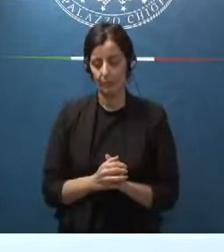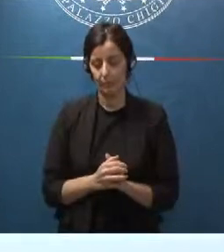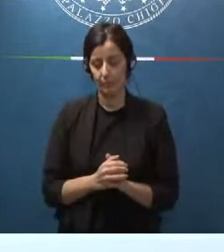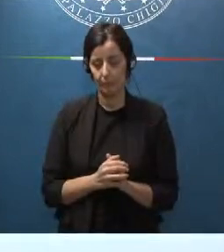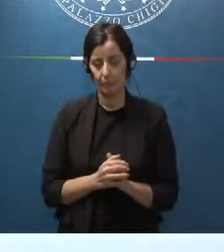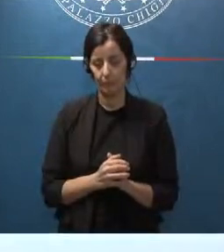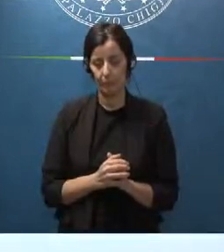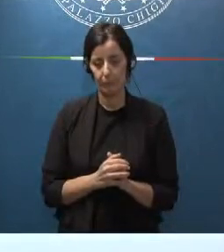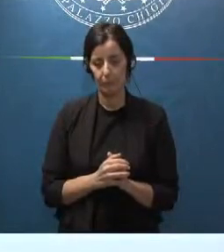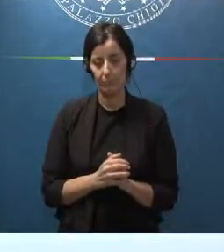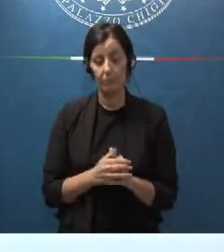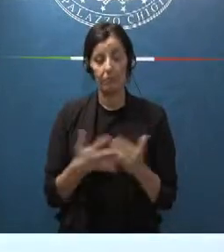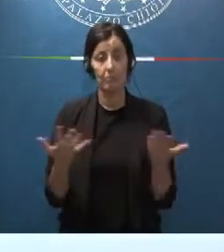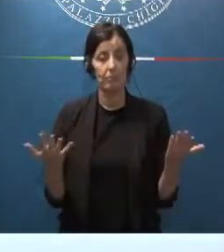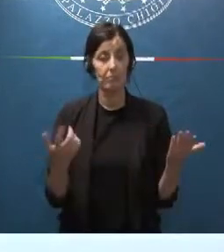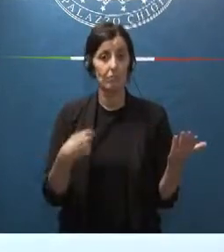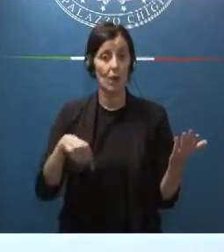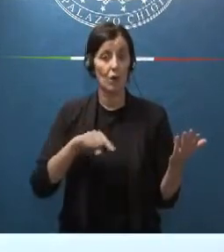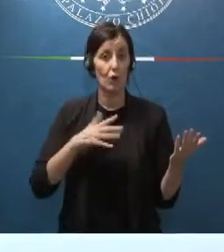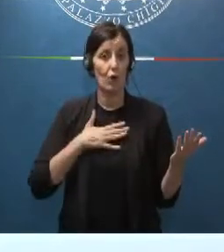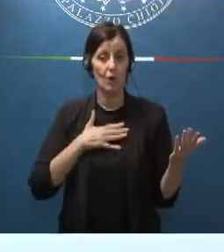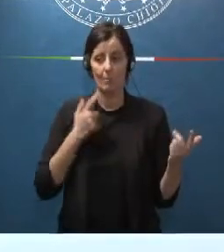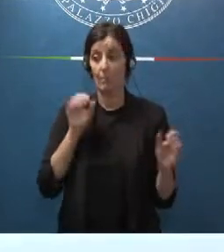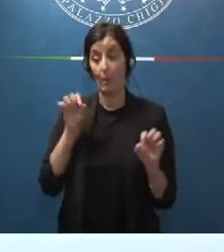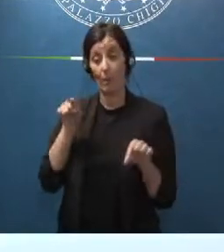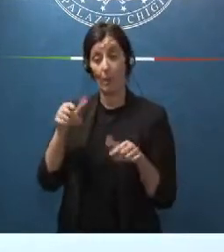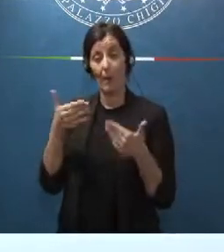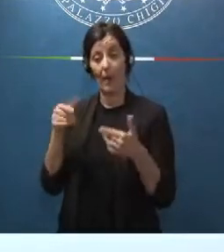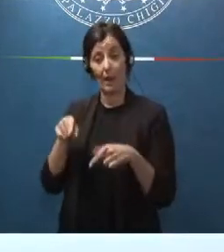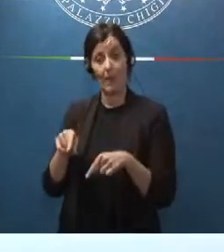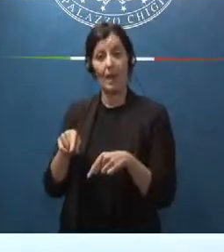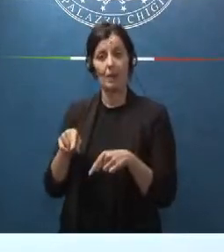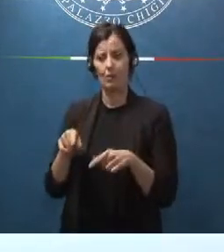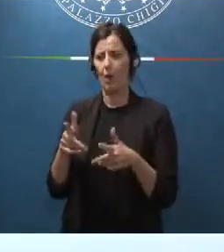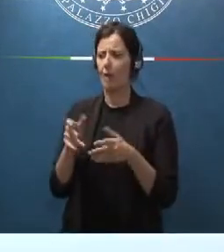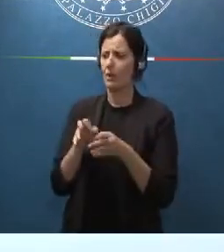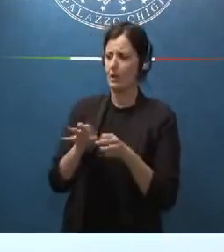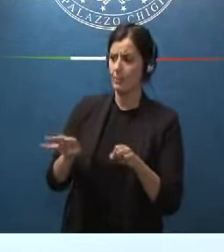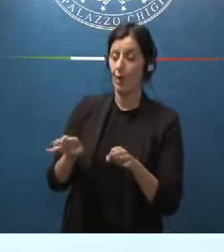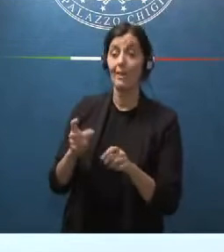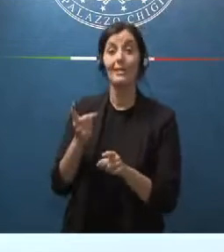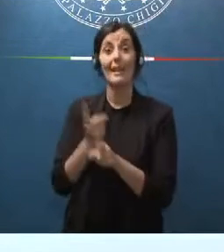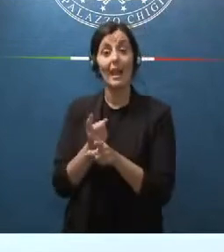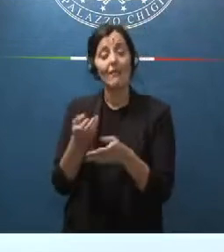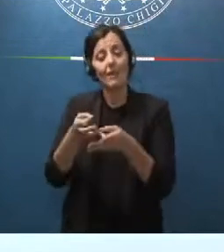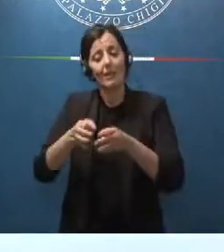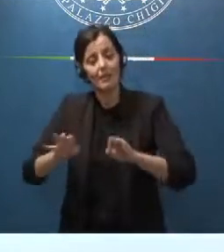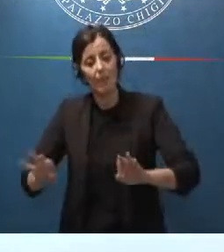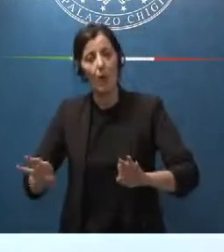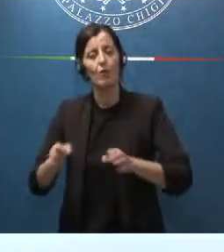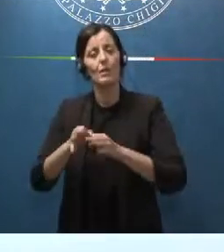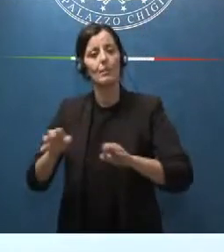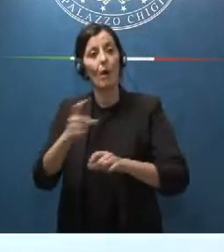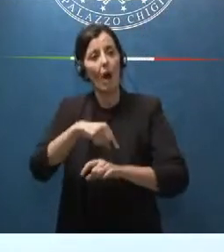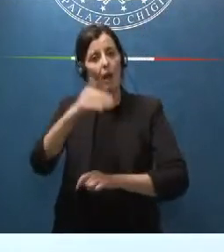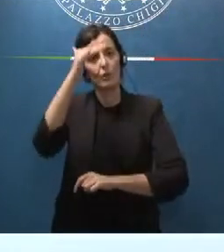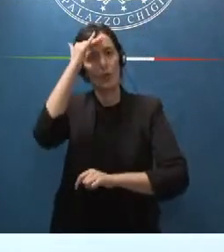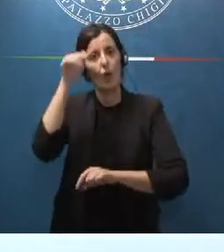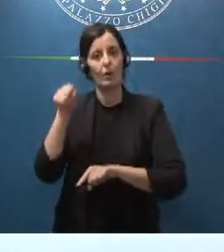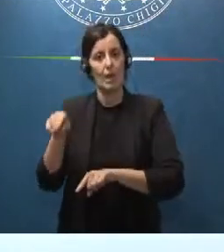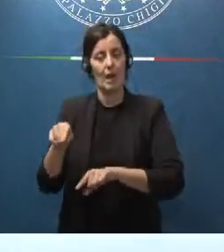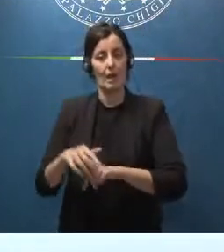noi siamo il Parlamento soprattutto adesso sarà disposto e deve essere disposto ad ascoltare